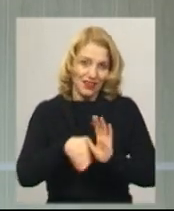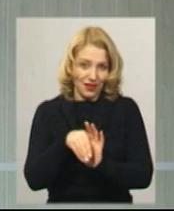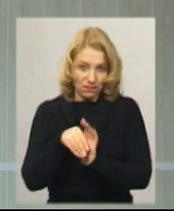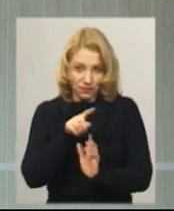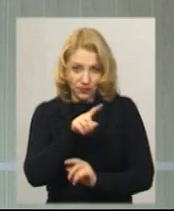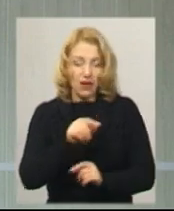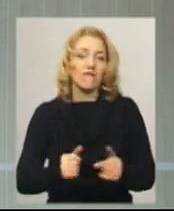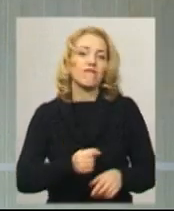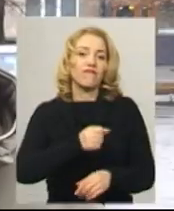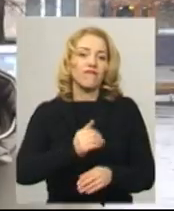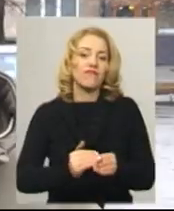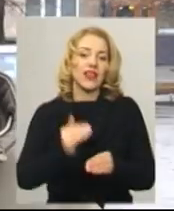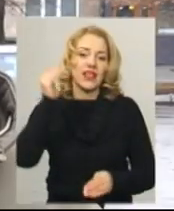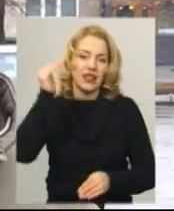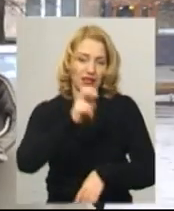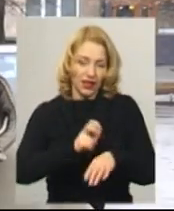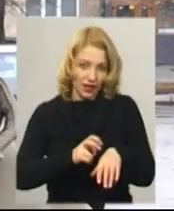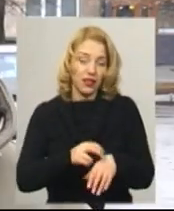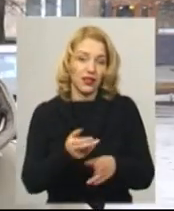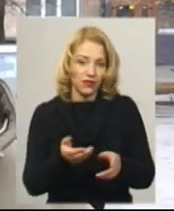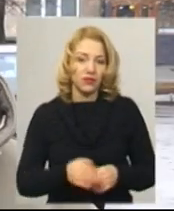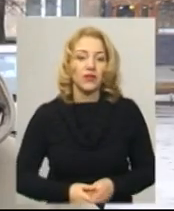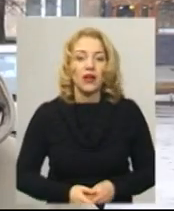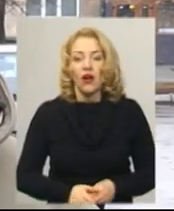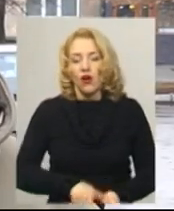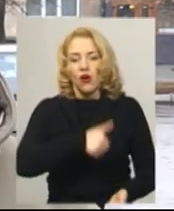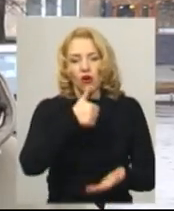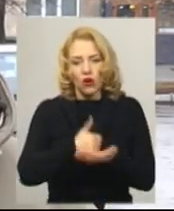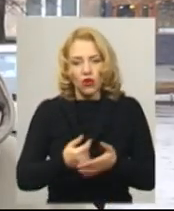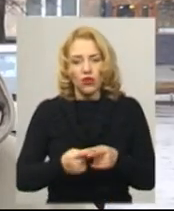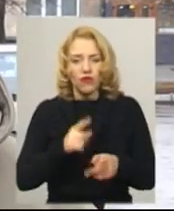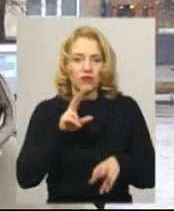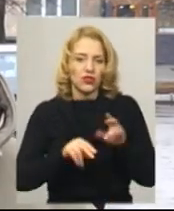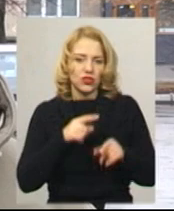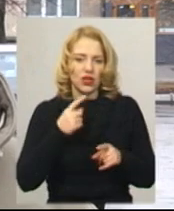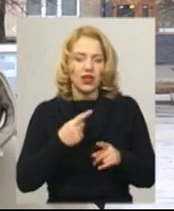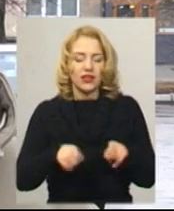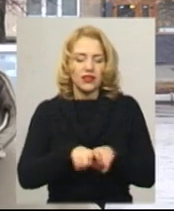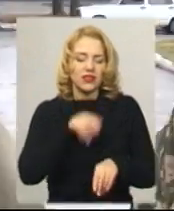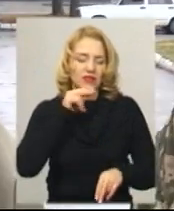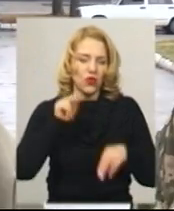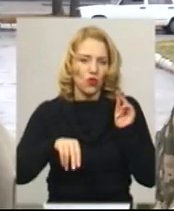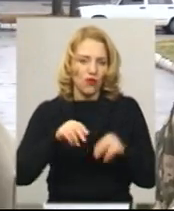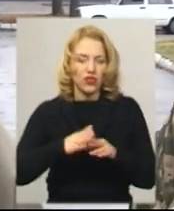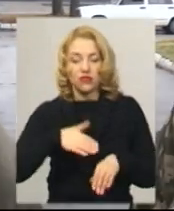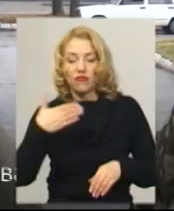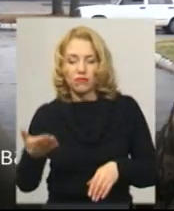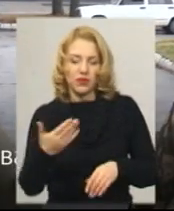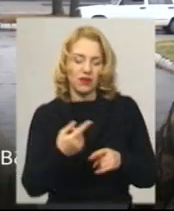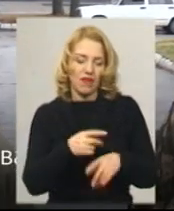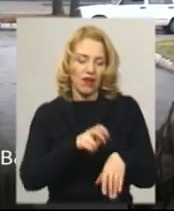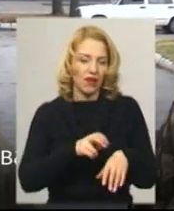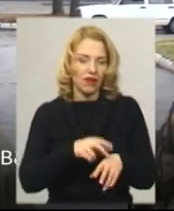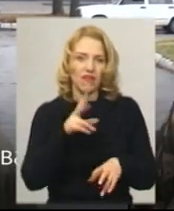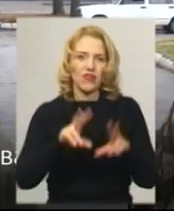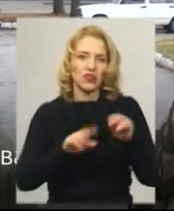великих наших лікарів. Голова міської організації ТОВців Сергій Жмурко такі звинувачення в бік медиків вважає безпідставними. Хлопці, які повертаються з війни,